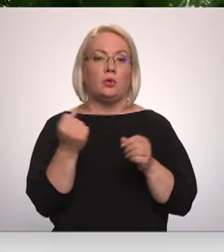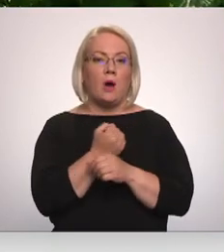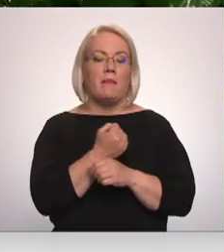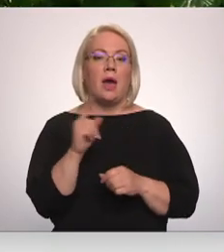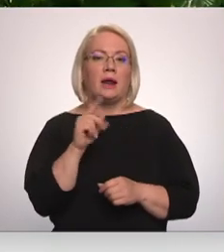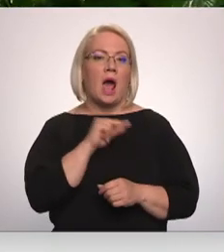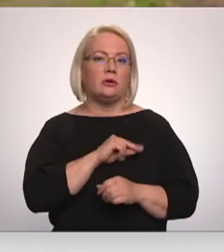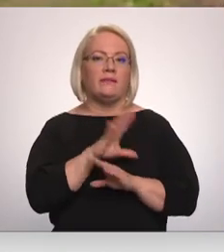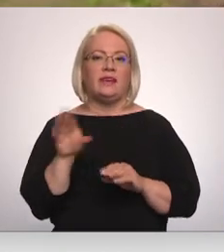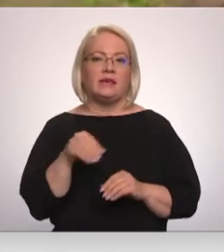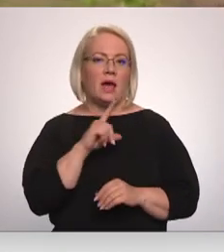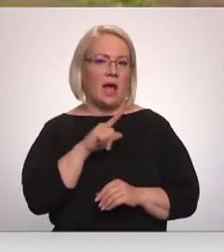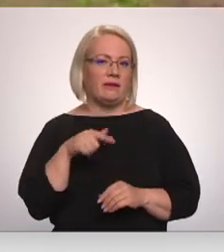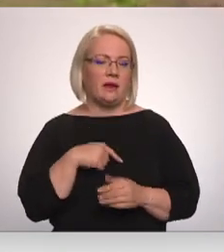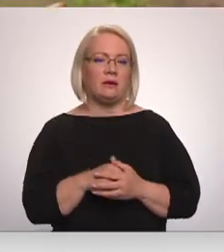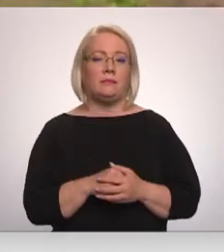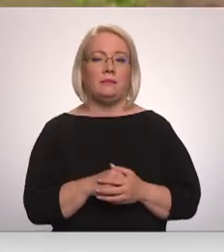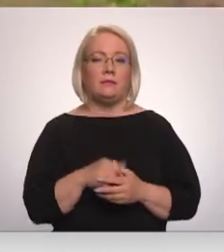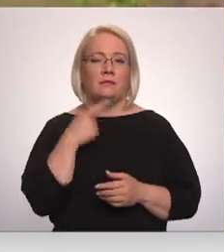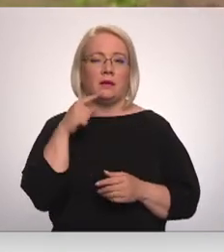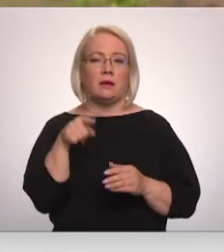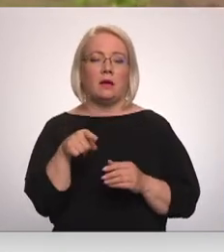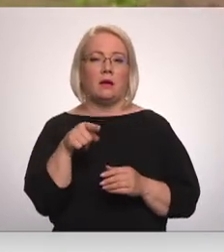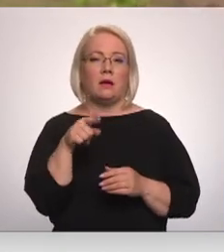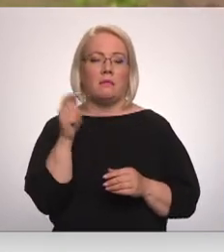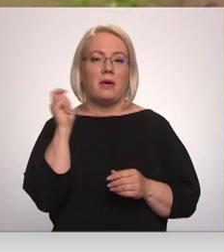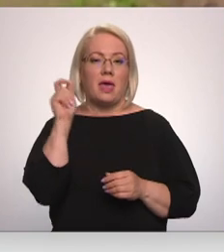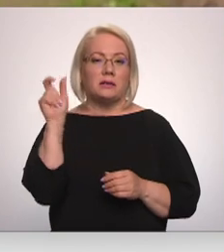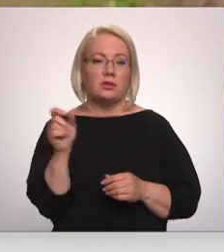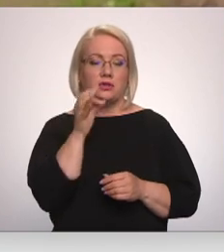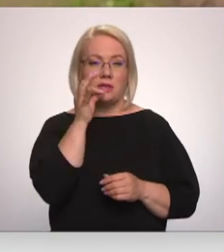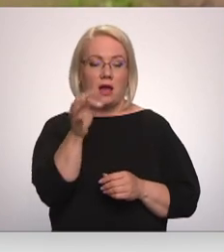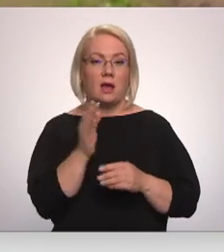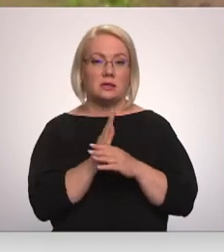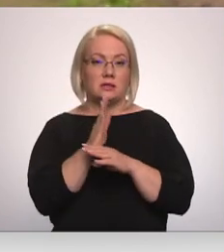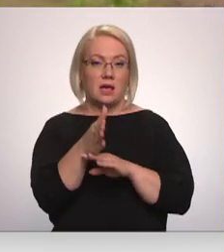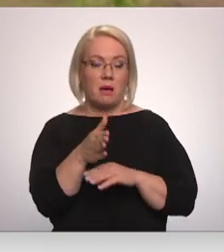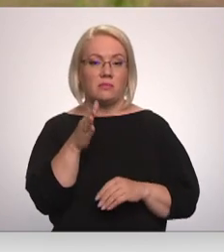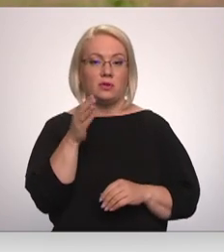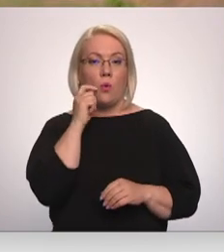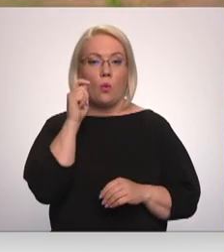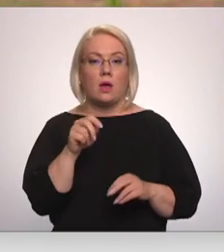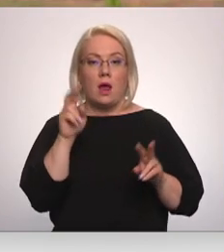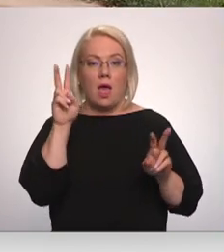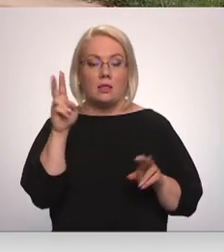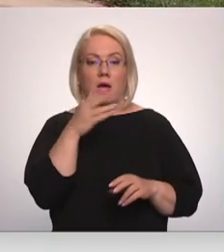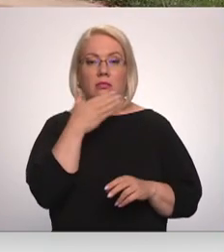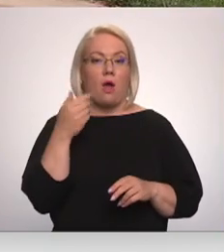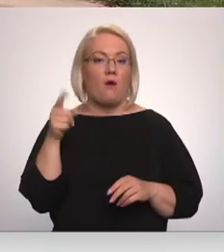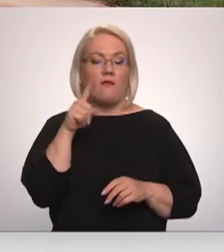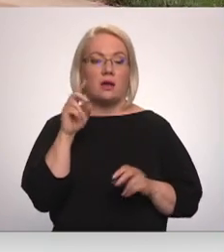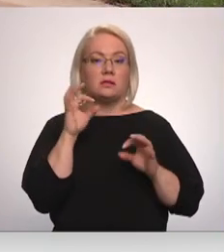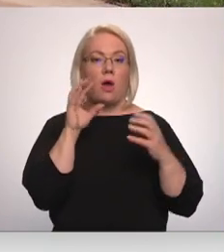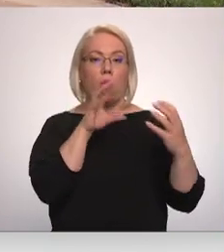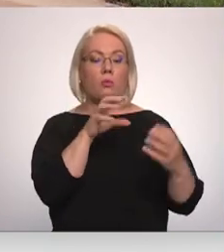aksturīga visai Latvijai. Balvu novada novarpētnieks Ilgvars Bērziņš arī stāsta, ka ciemā Ukraina vairs nav arī autobusu pieturas,